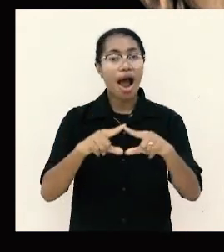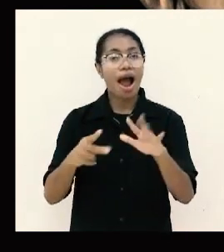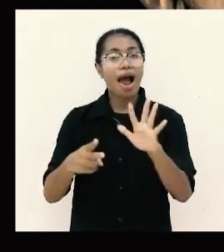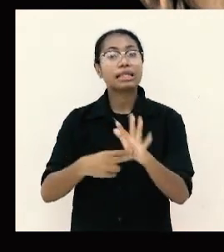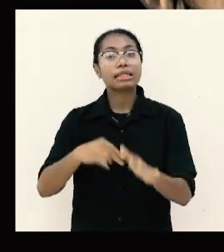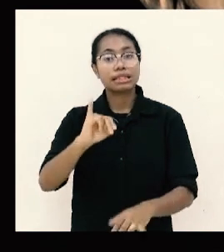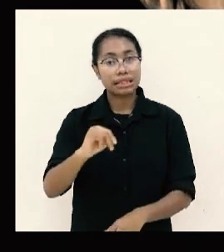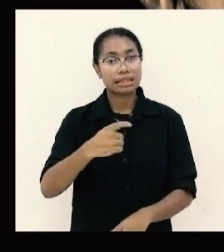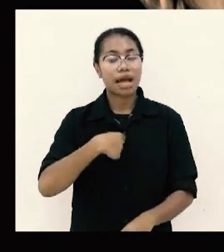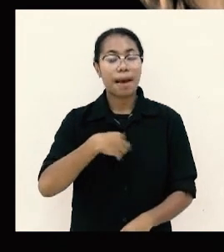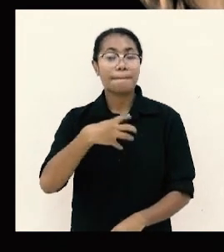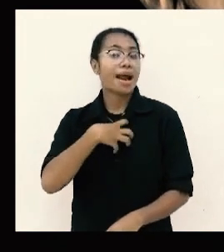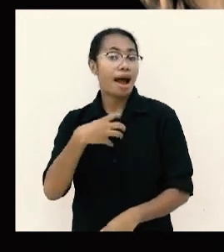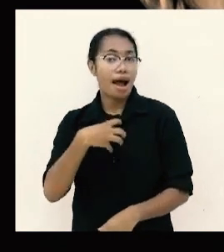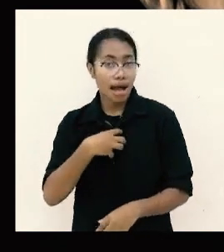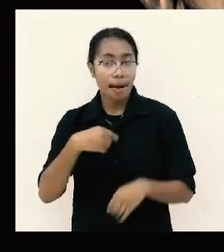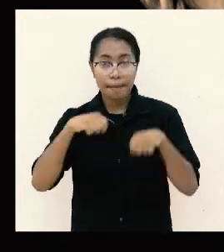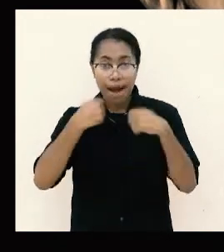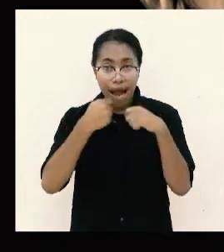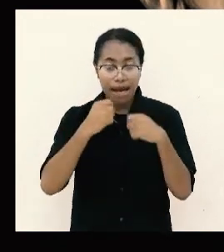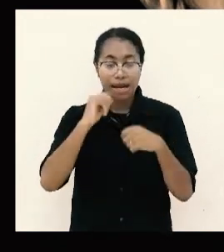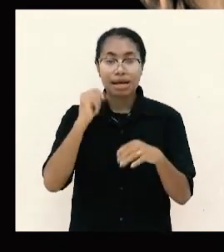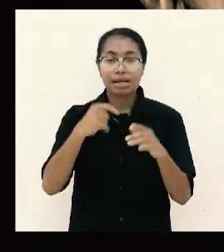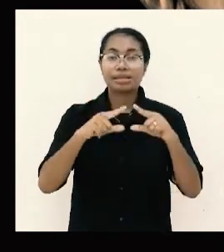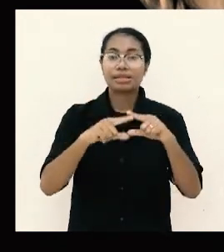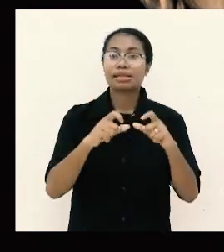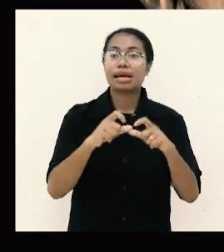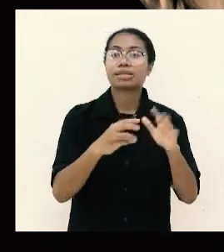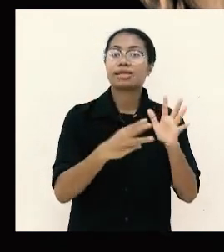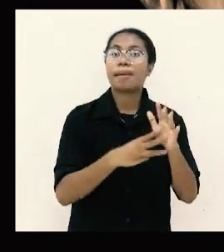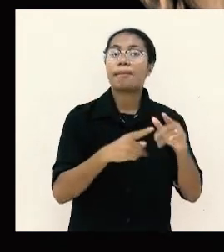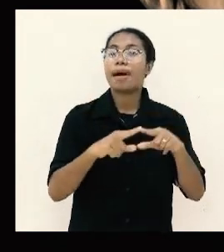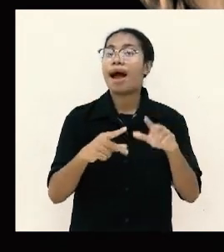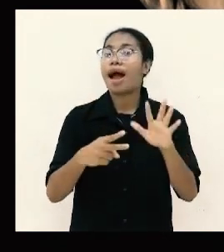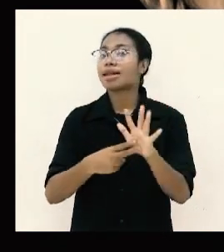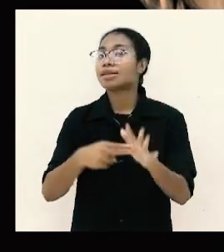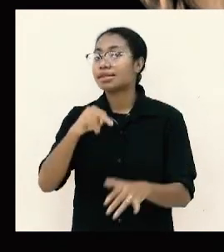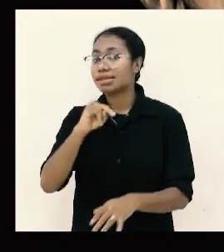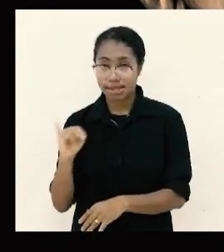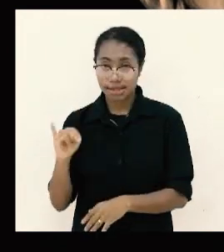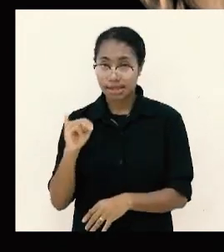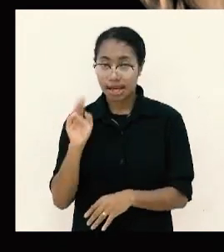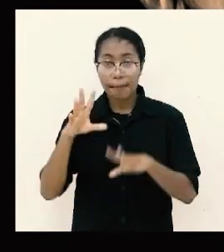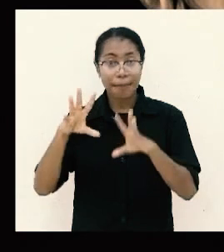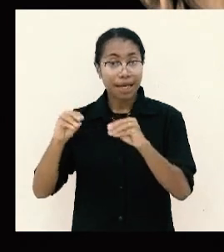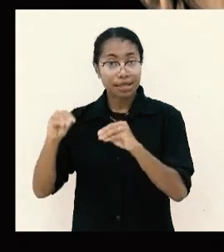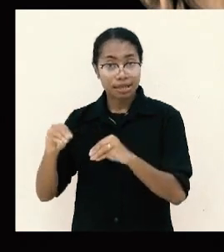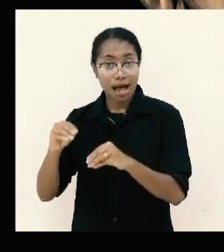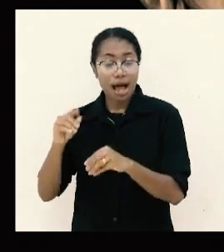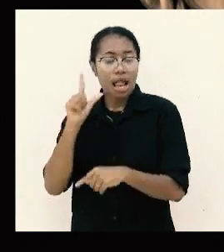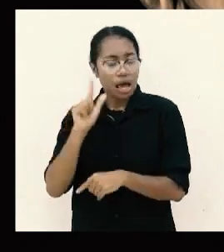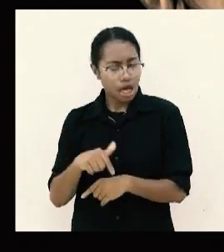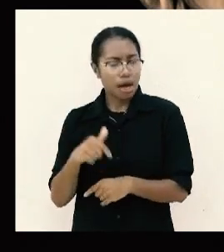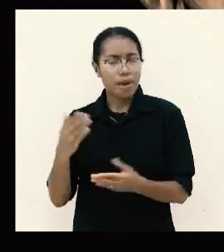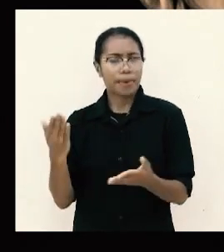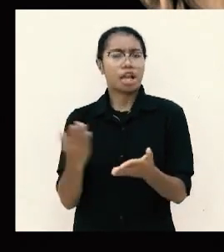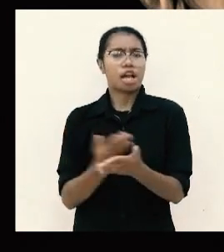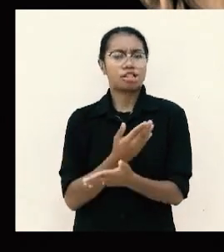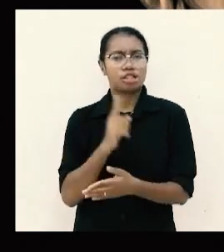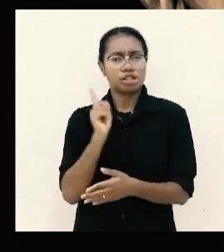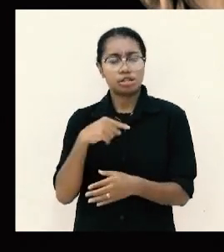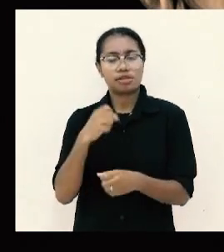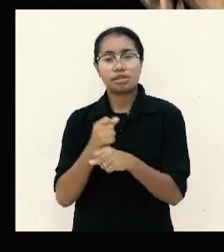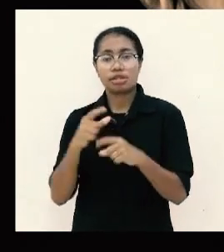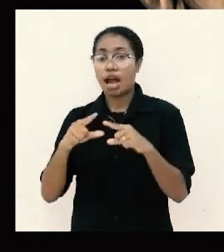mendapatkan makanan just money dari kamu karena seorang pekerja layak mendapatkan upah imam-imam dalam perjanjian lama pun melayani